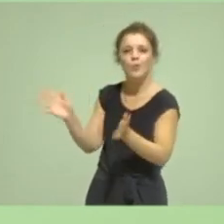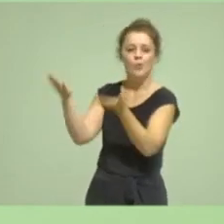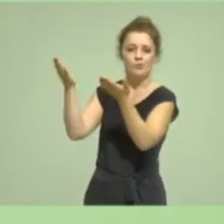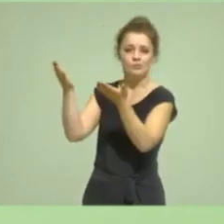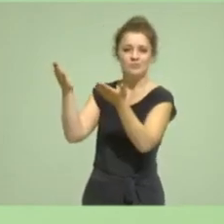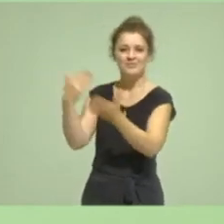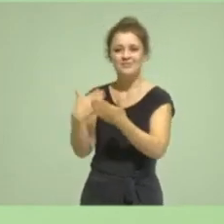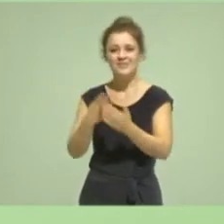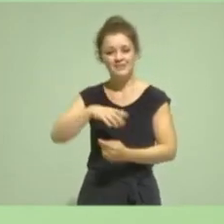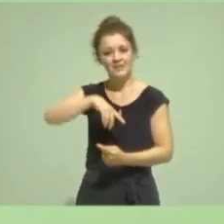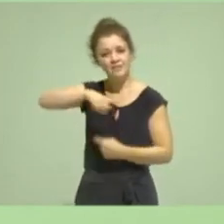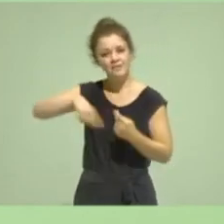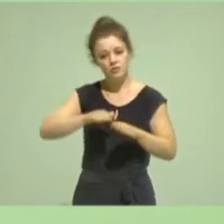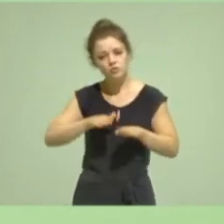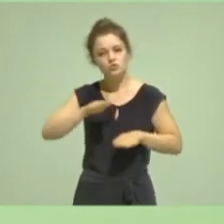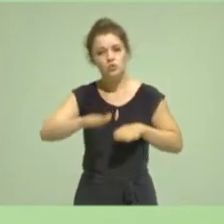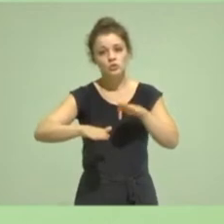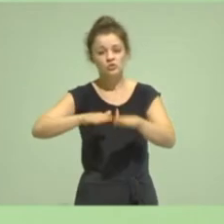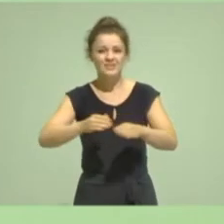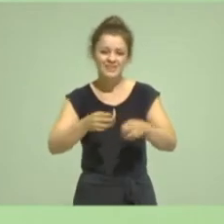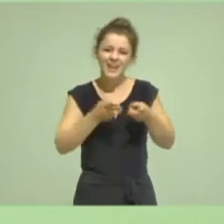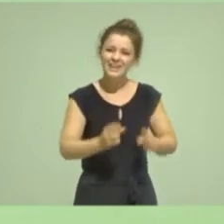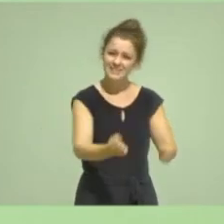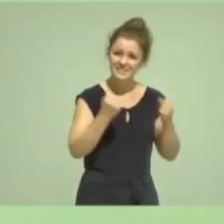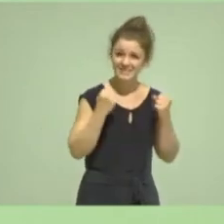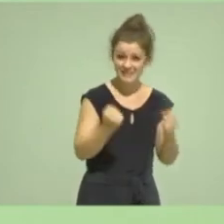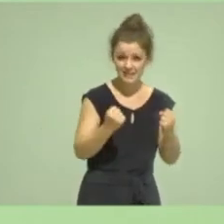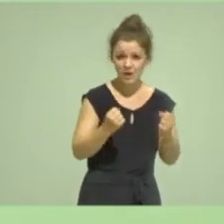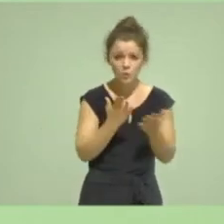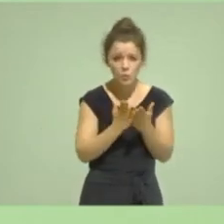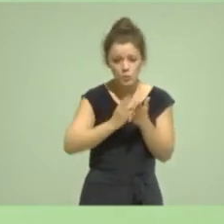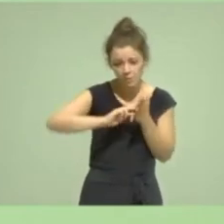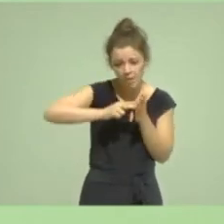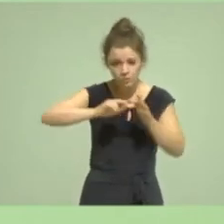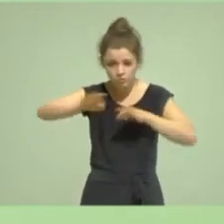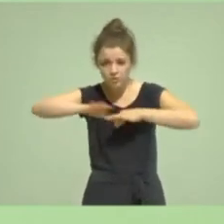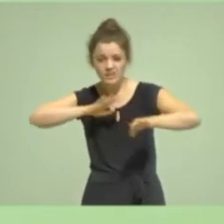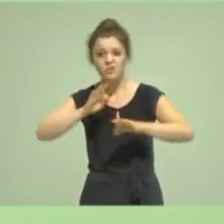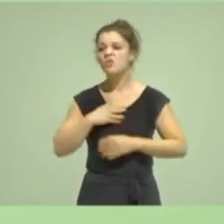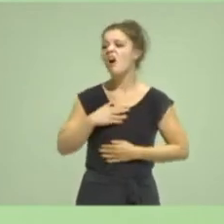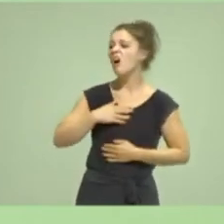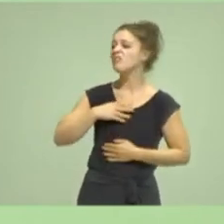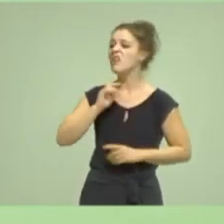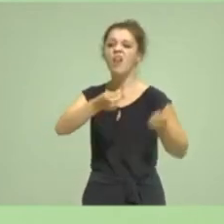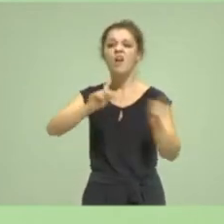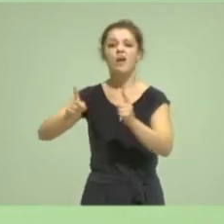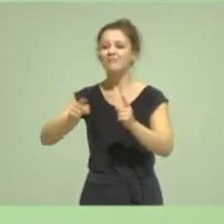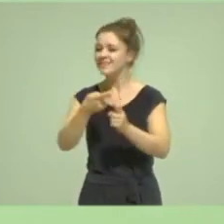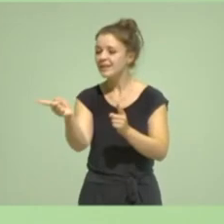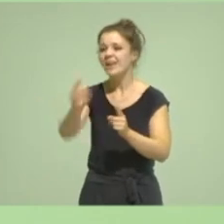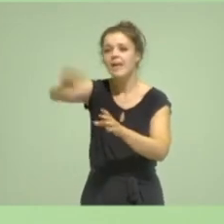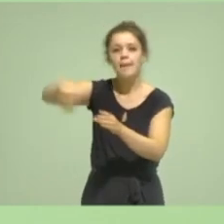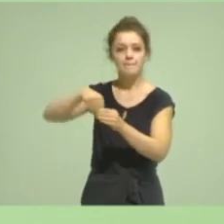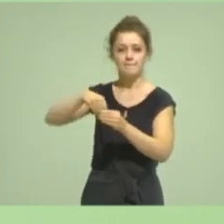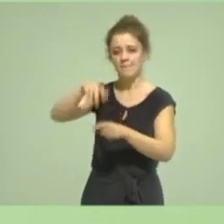Instrumente rechtssicher ausgestalten und die Bürgerinnen und Bürger beteiligen, dadurch, dass sie im